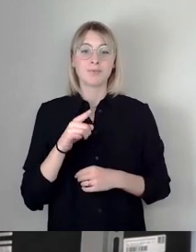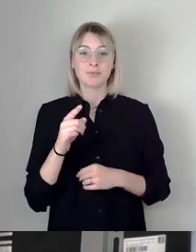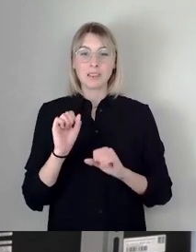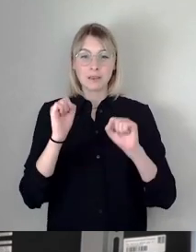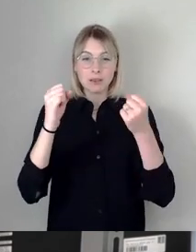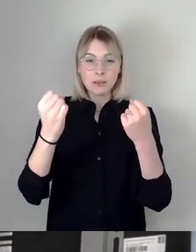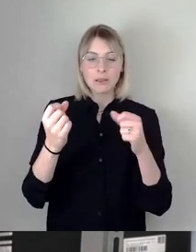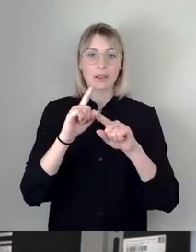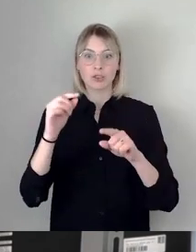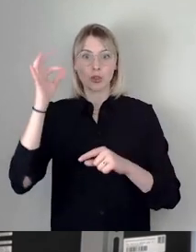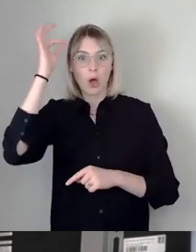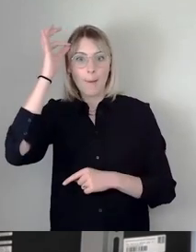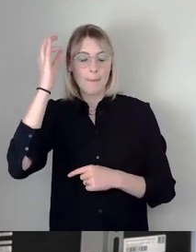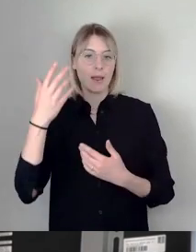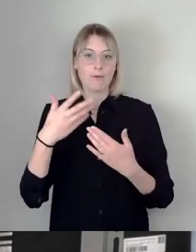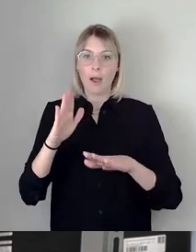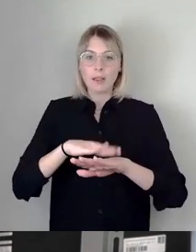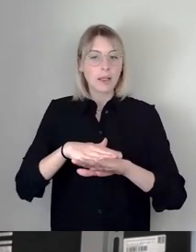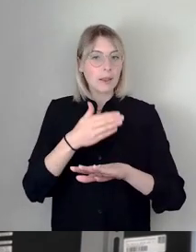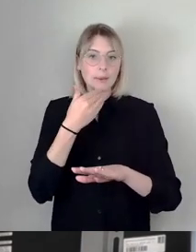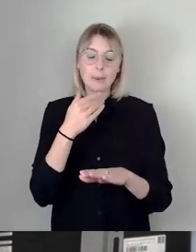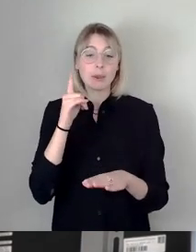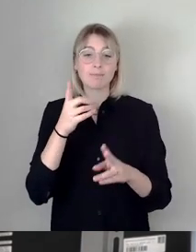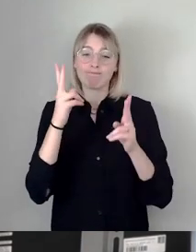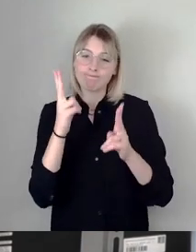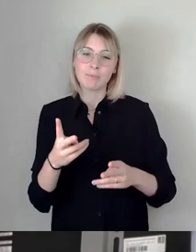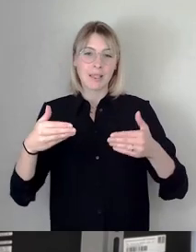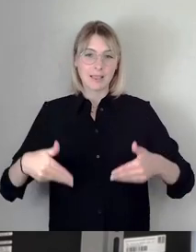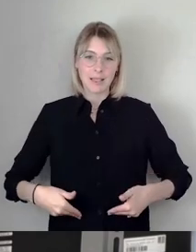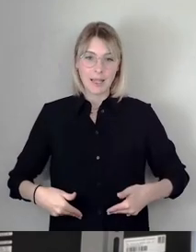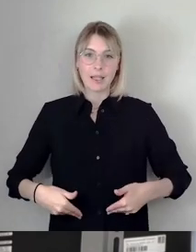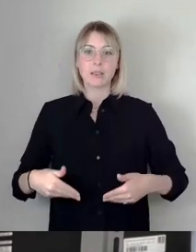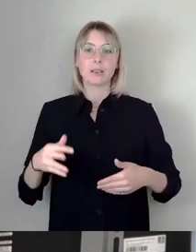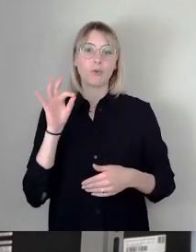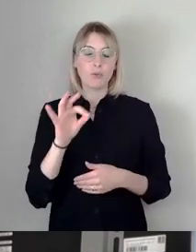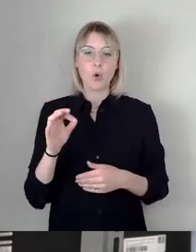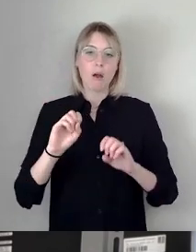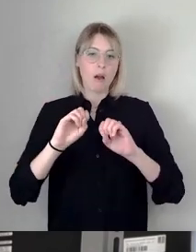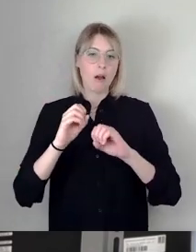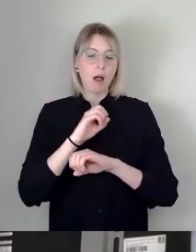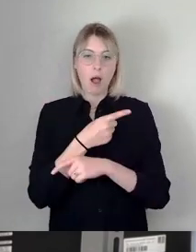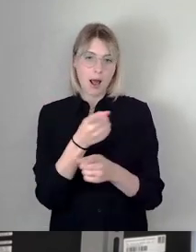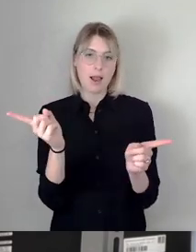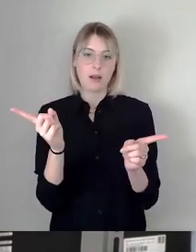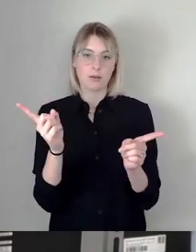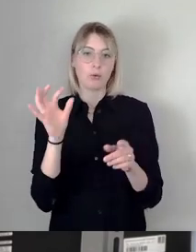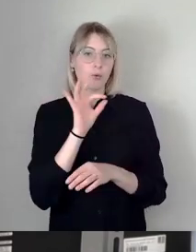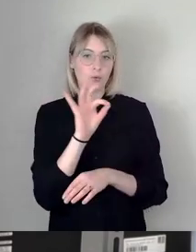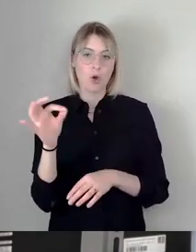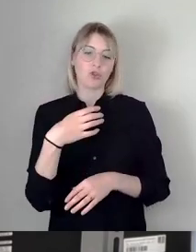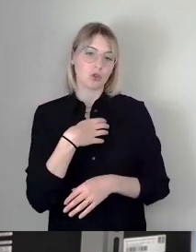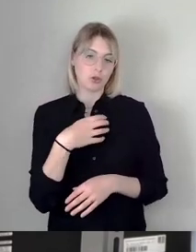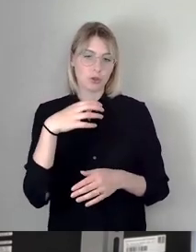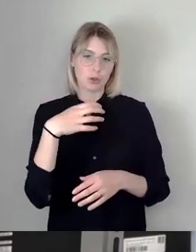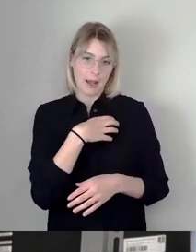keine Freizeitbeschäftigung. Es ist ein Dienst an der Allgemeinheit und an dieser Stadt. Dieser Dienst wäre